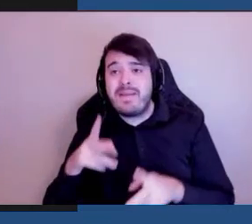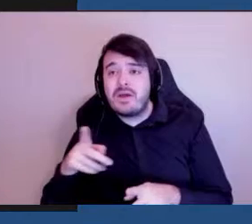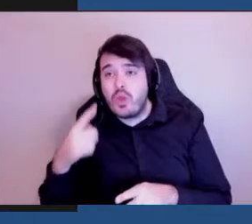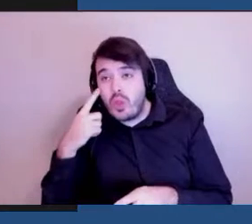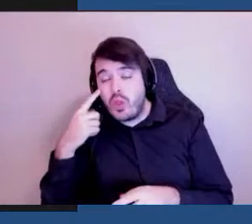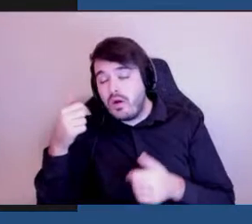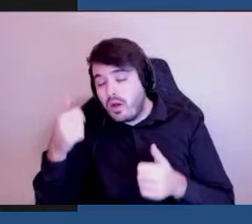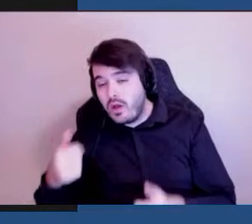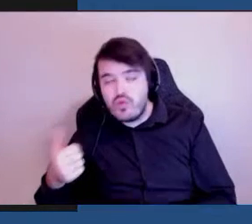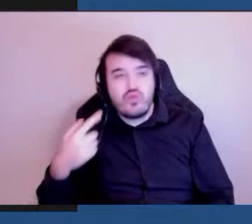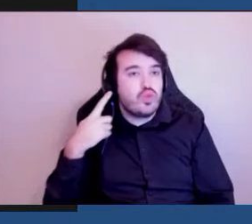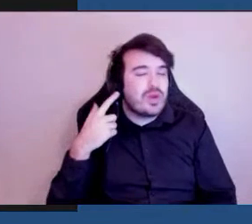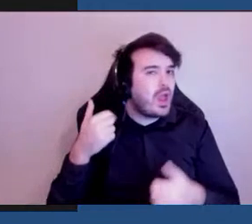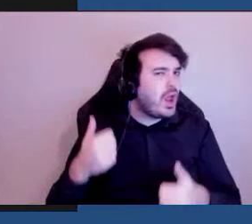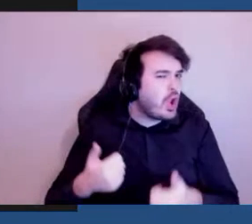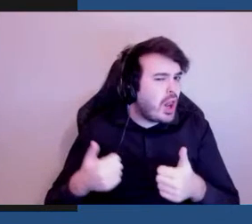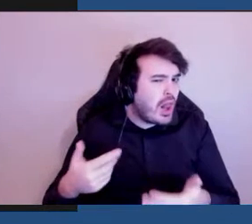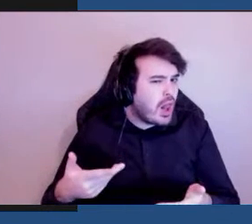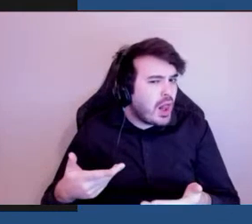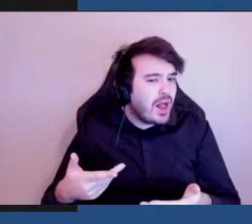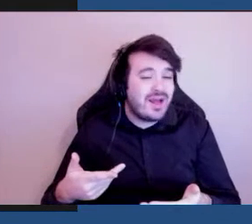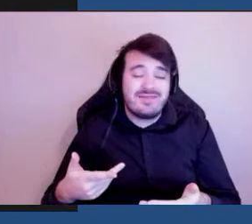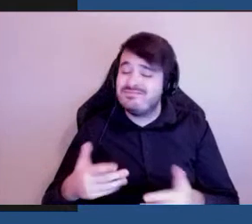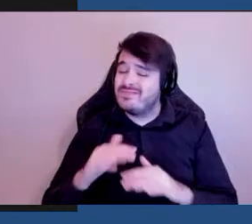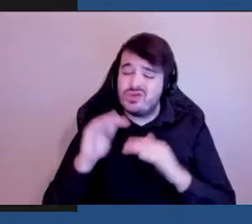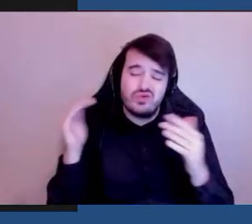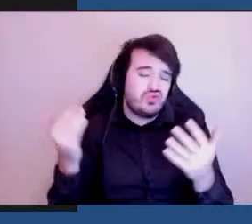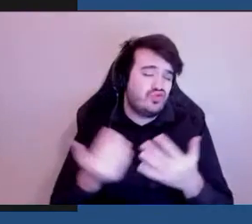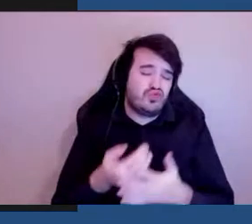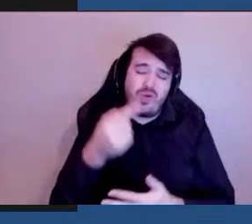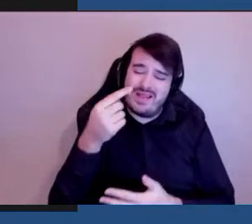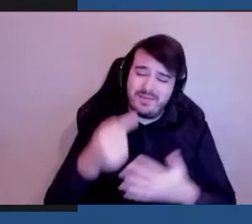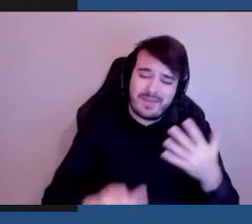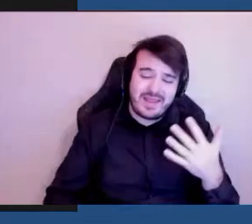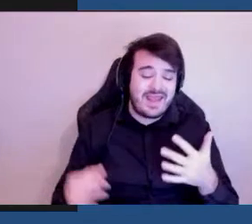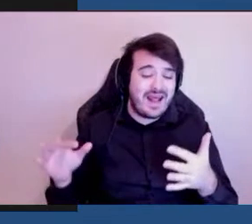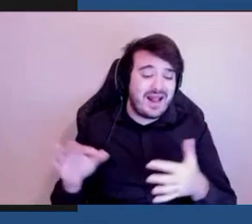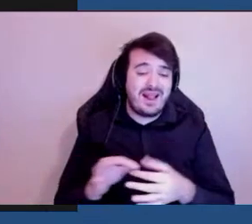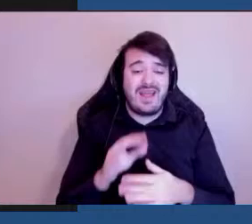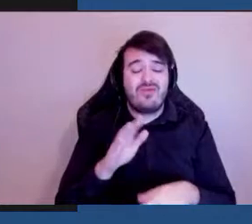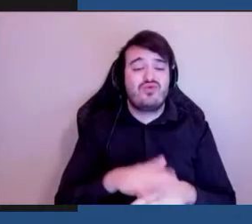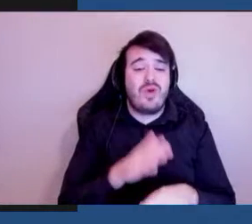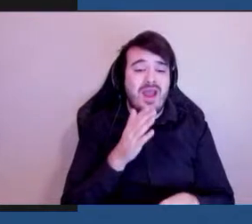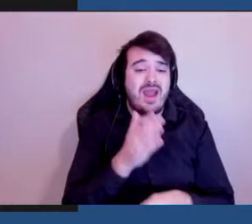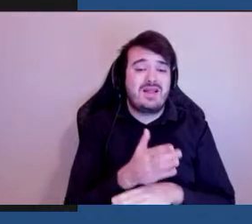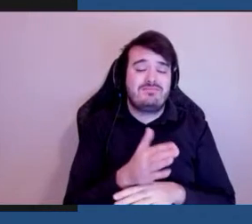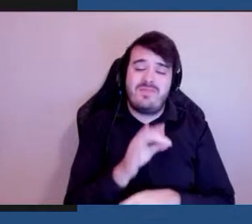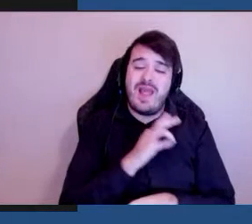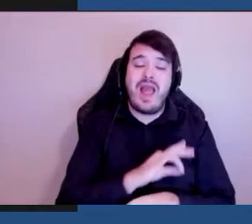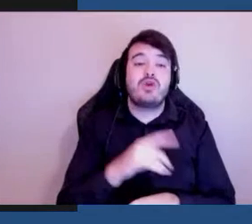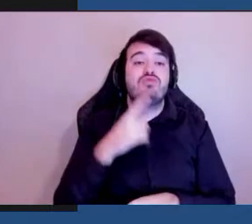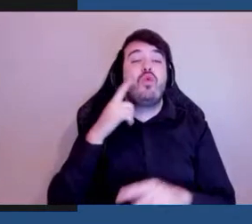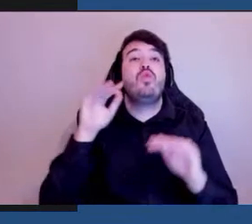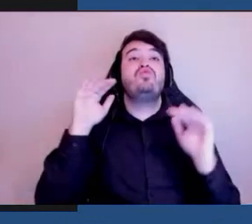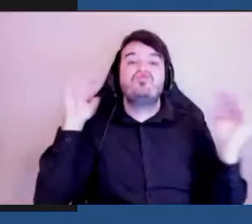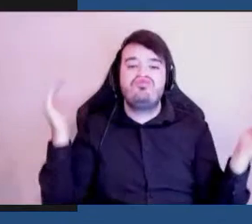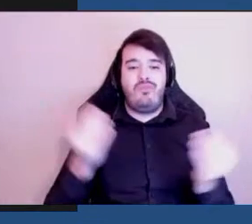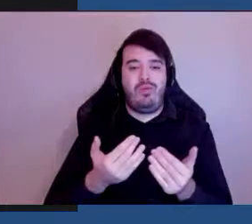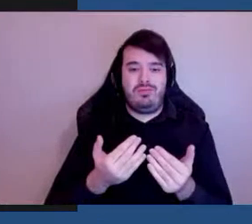oui? Alors, tous les aspects qui concernent l'accessibilité sont avantageux pour tout le monde.